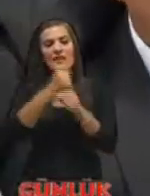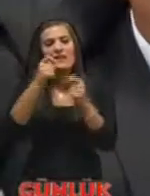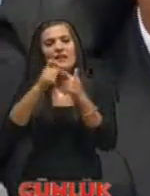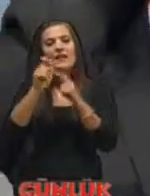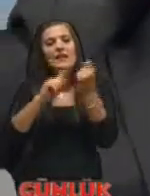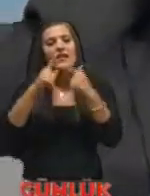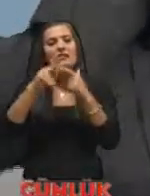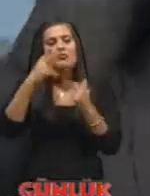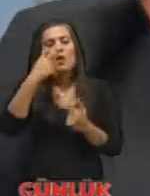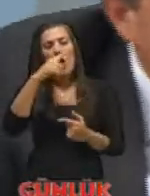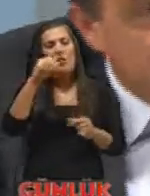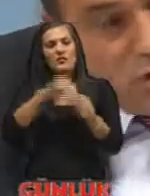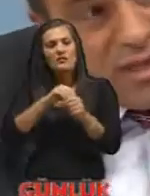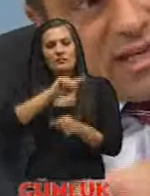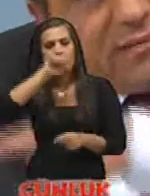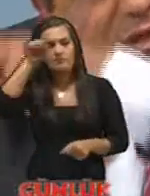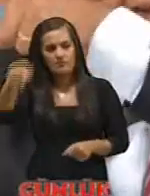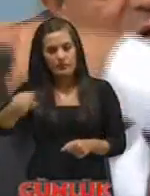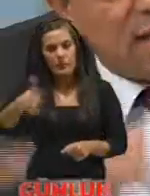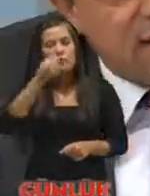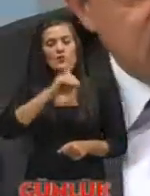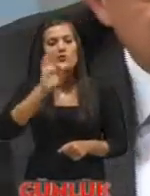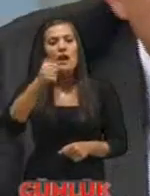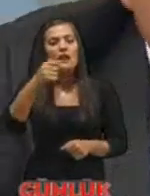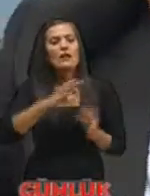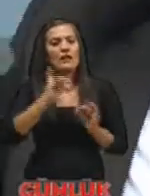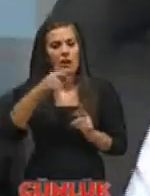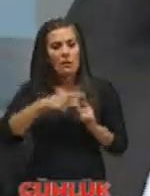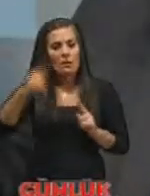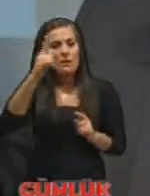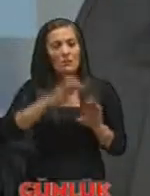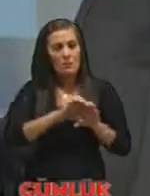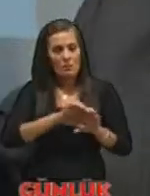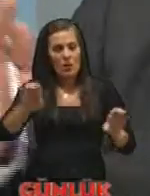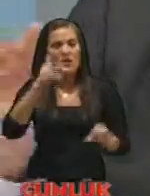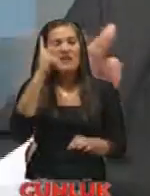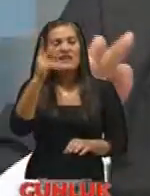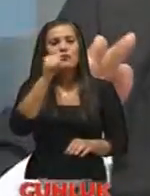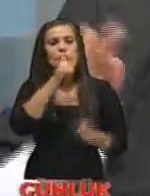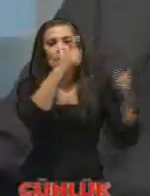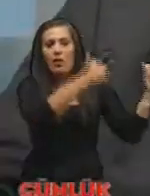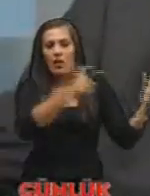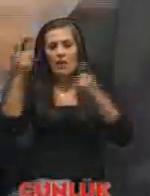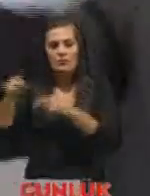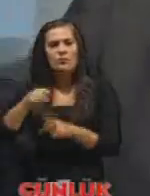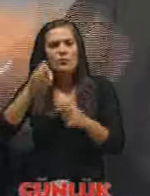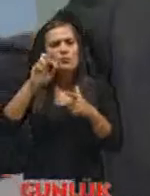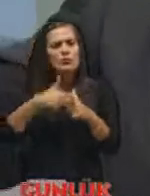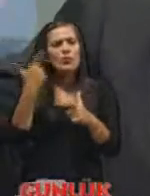oradan pompalanarak 106 kilometrelik bir boru hattı 2 tane gölet ama bu